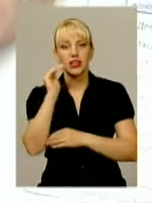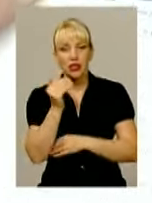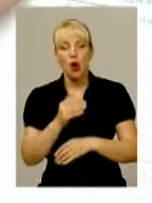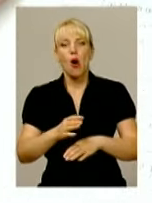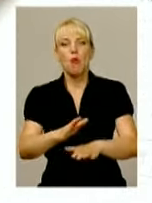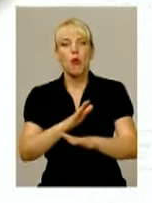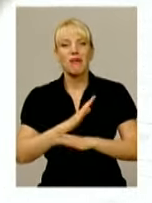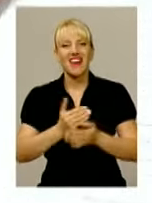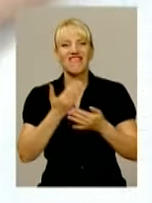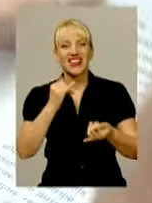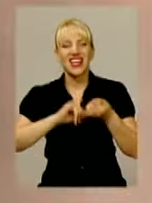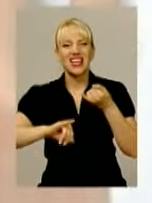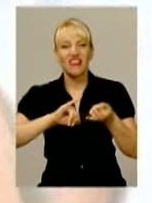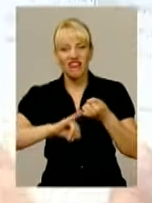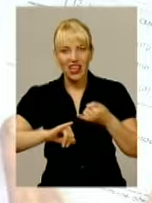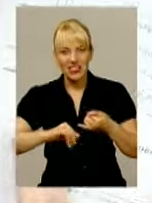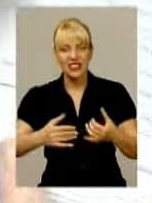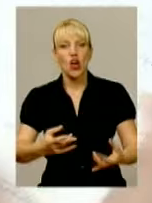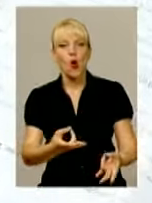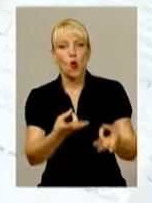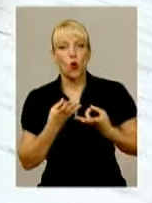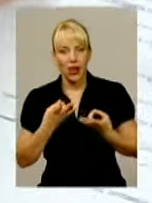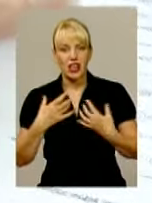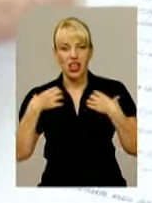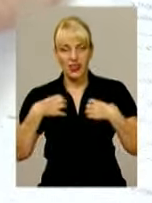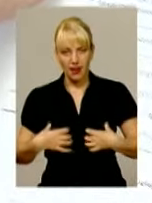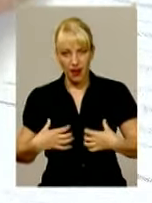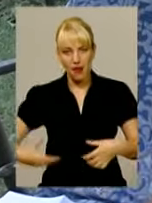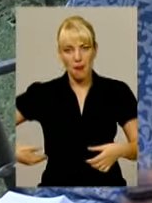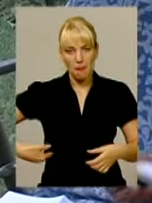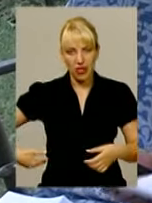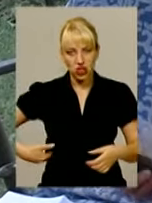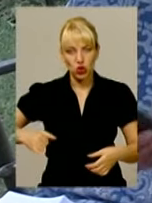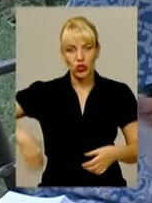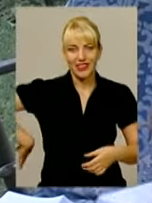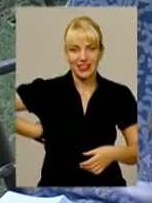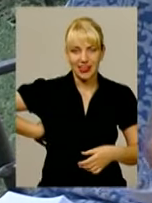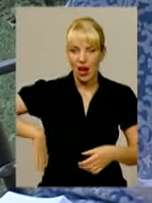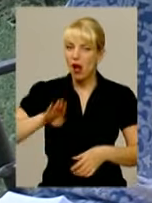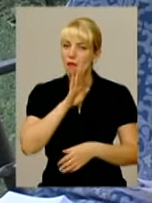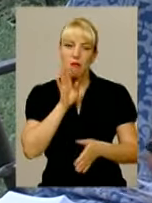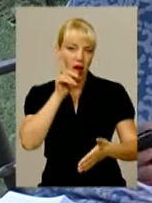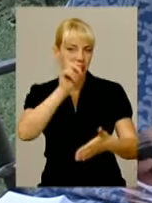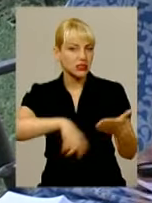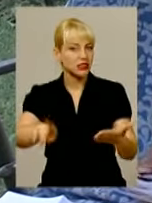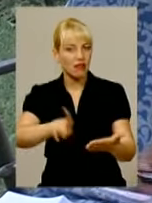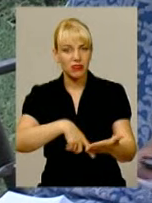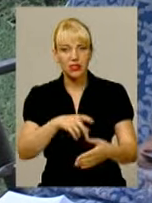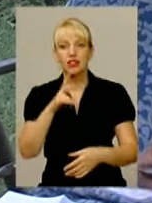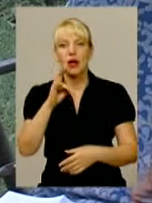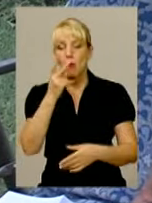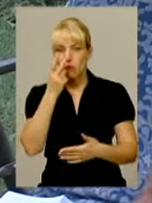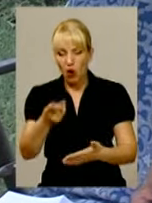інфекцію з ураженням легень, печінки і нирок. Мати у це категорично не вірить. Показували карточку мою,